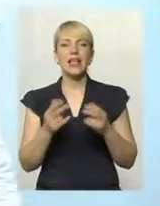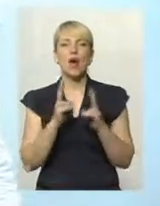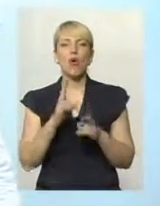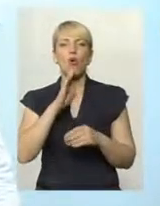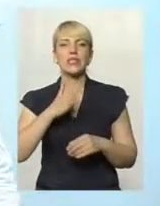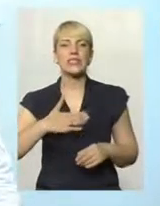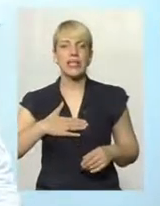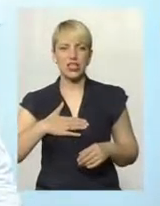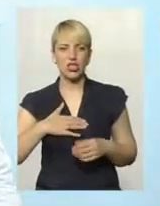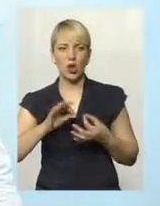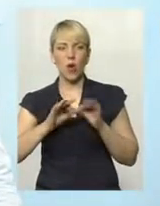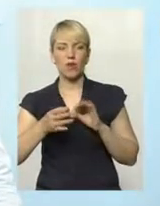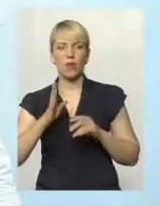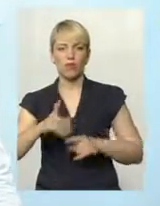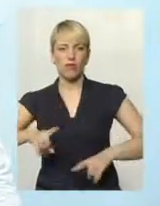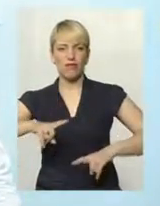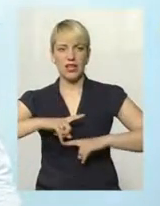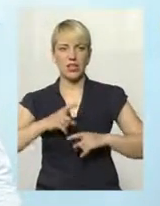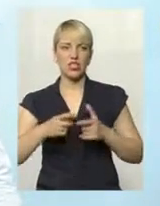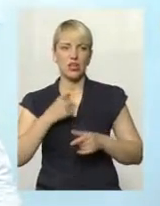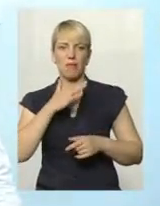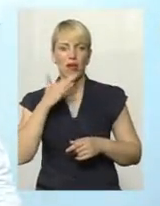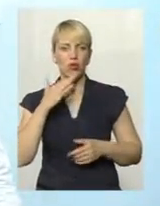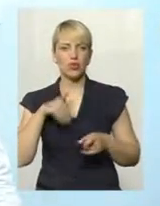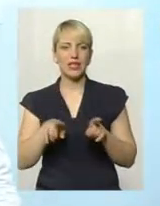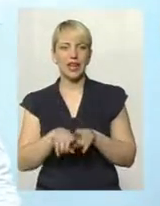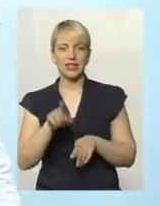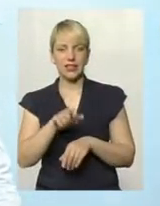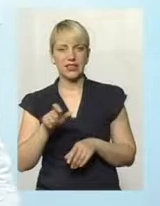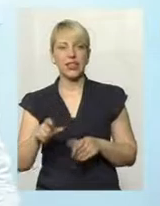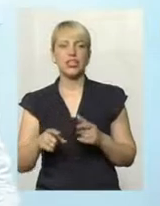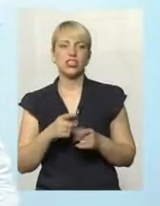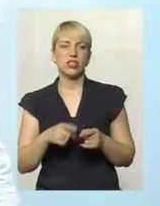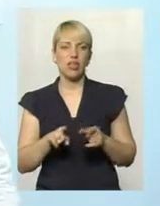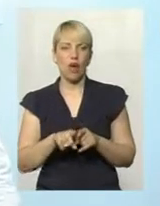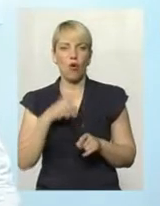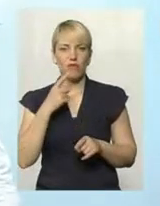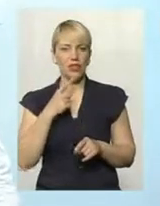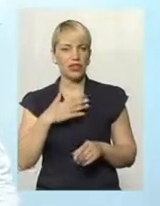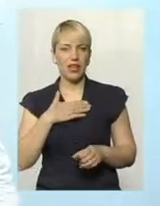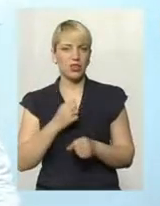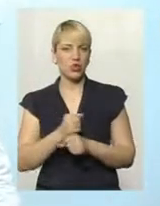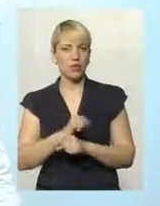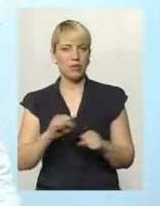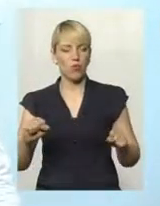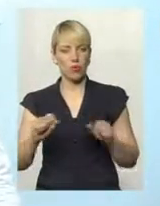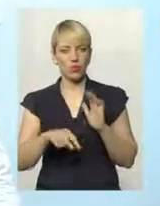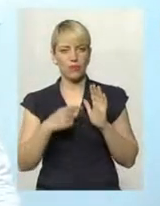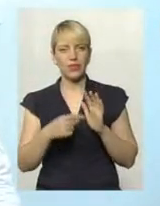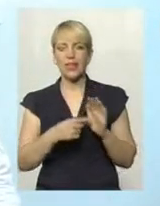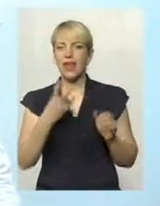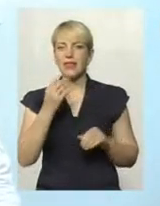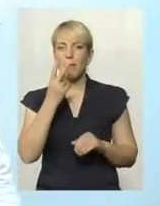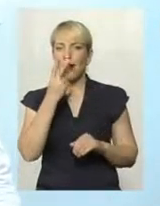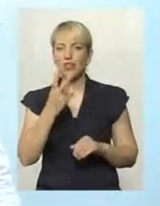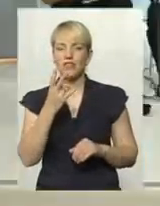олімпійців стане фінальною? Чи багато таких? Чи так говорити категорично неможливо? Я не бачу жодного